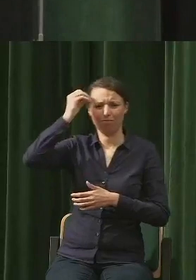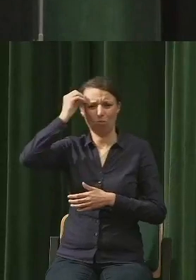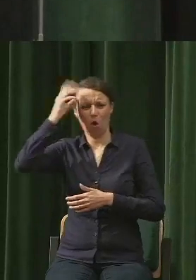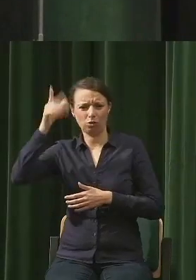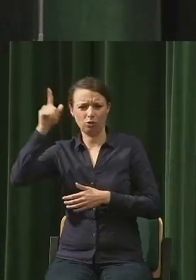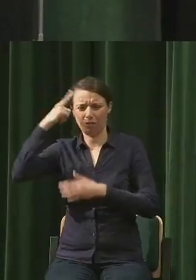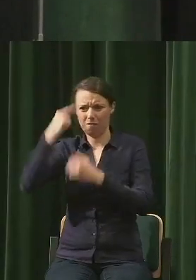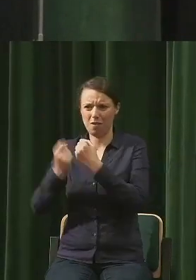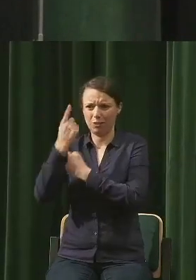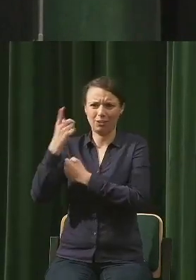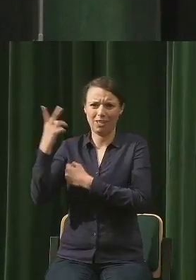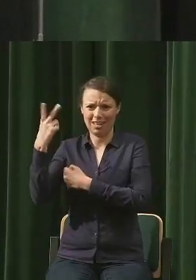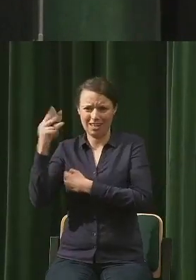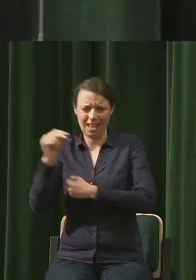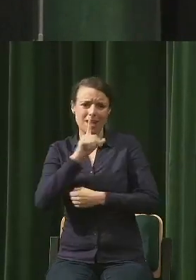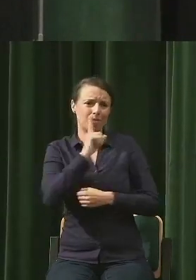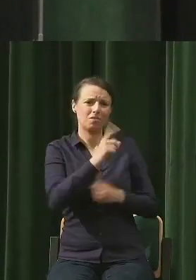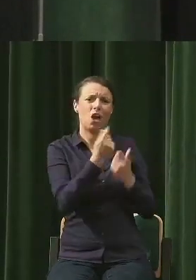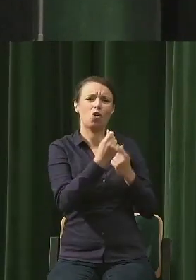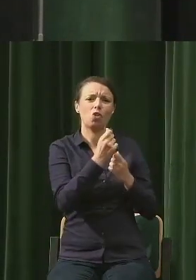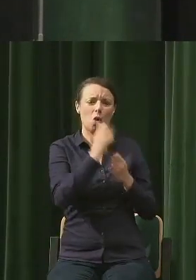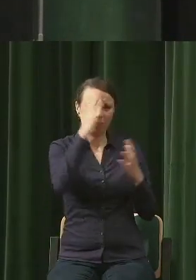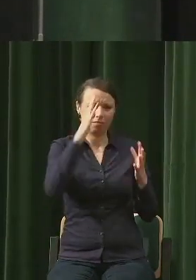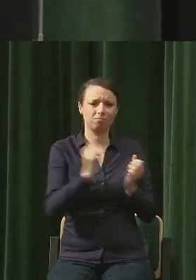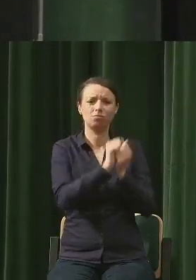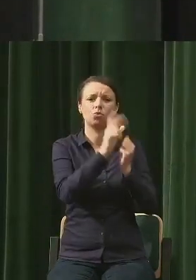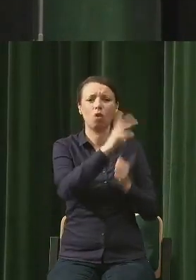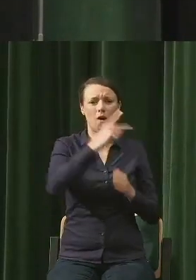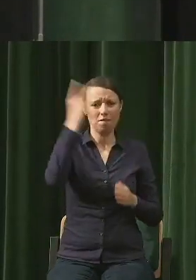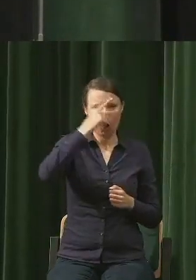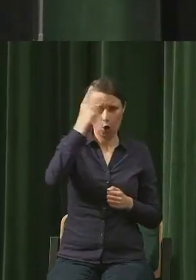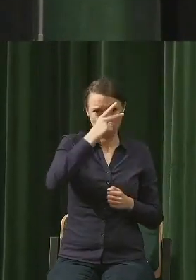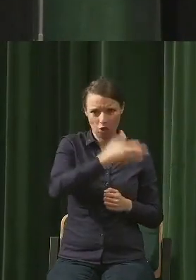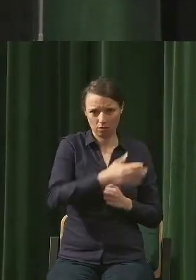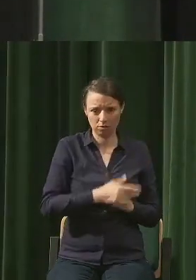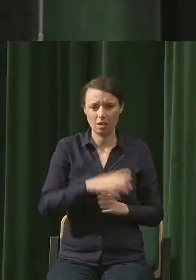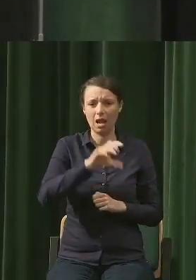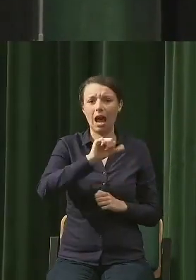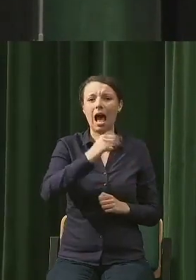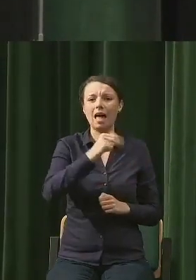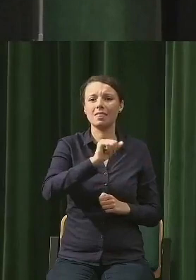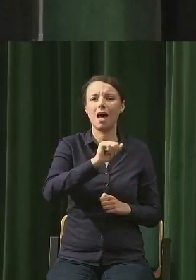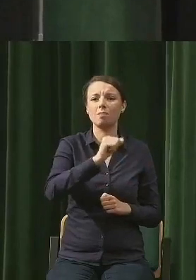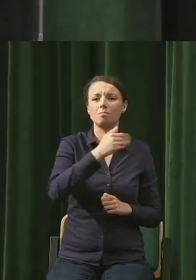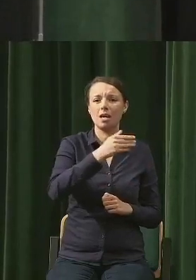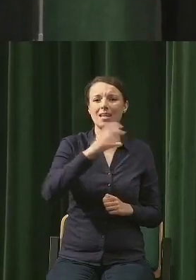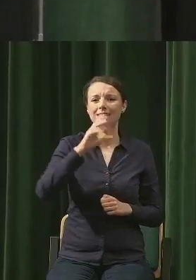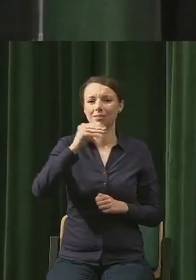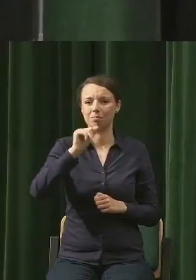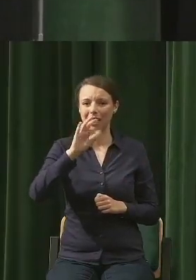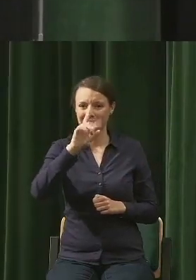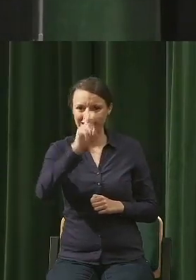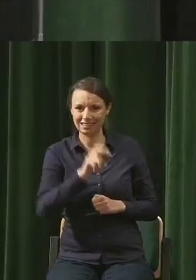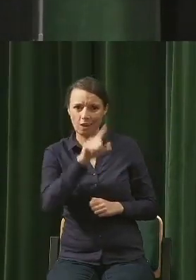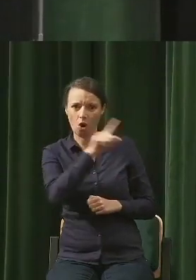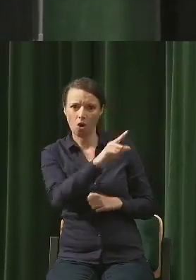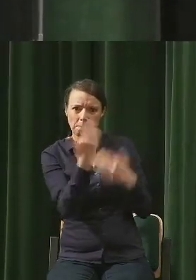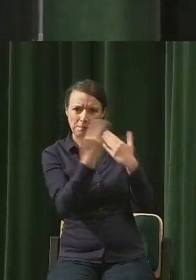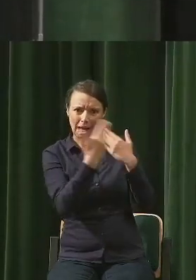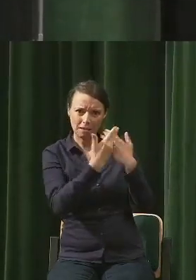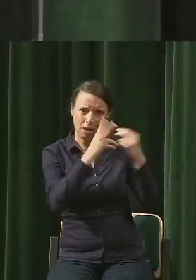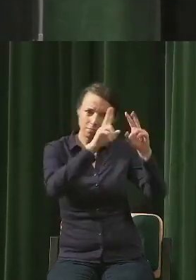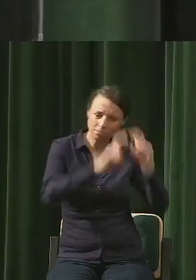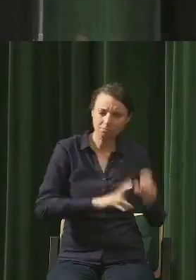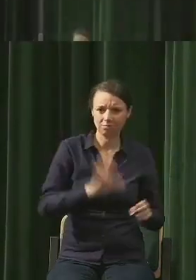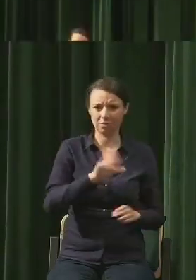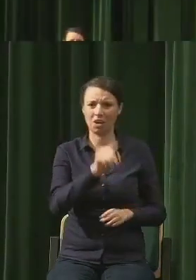ekonomię wymyślili filozofowie. Adam Smith nie był matematykiem, nie był filozofem. I w duchu